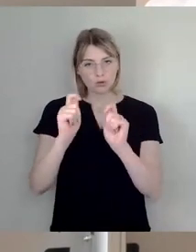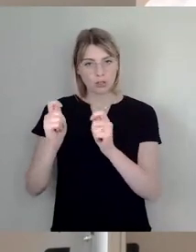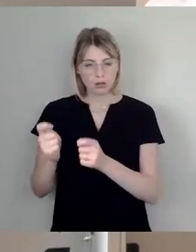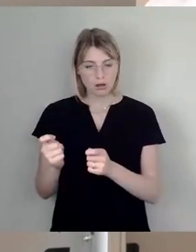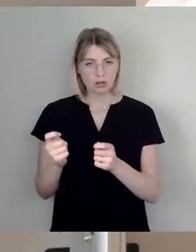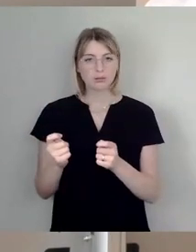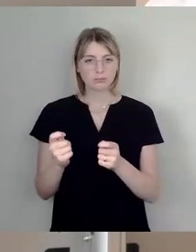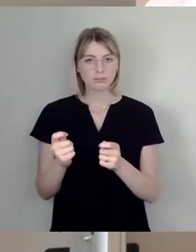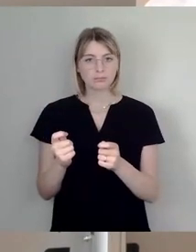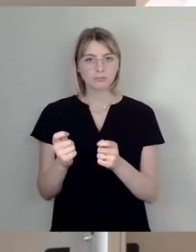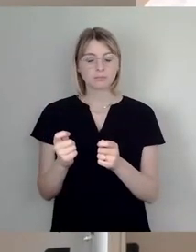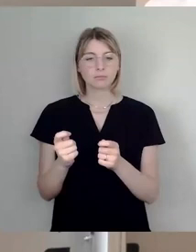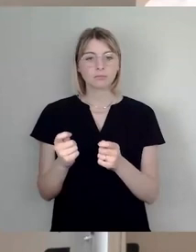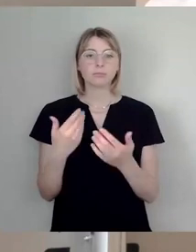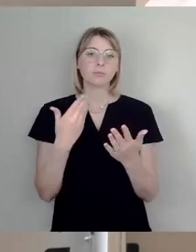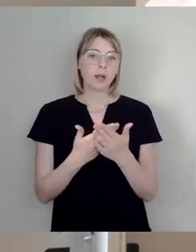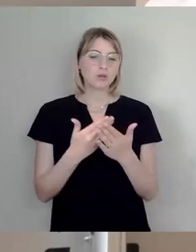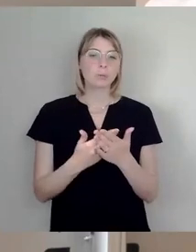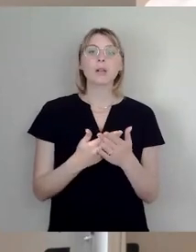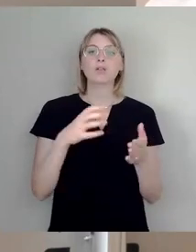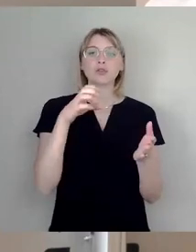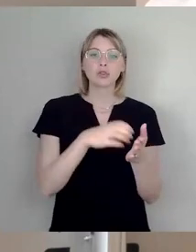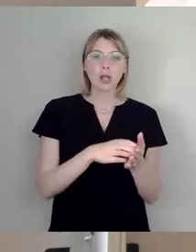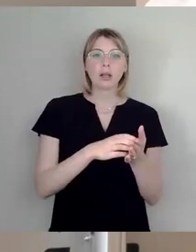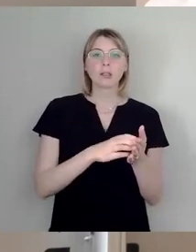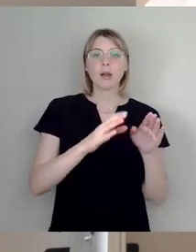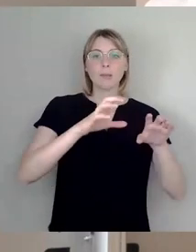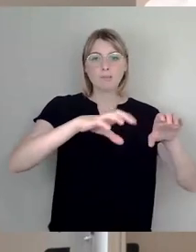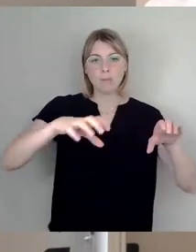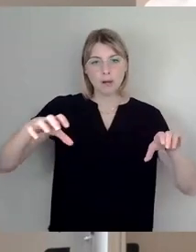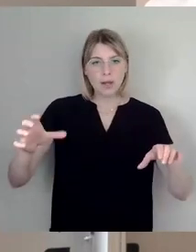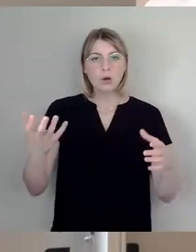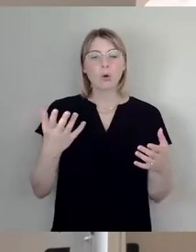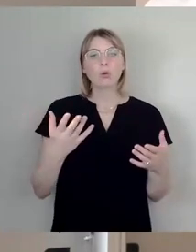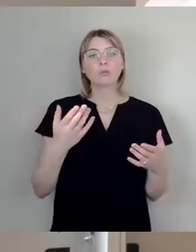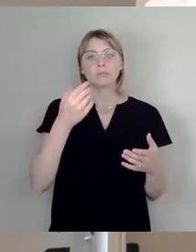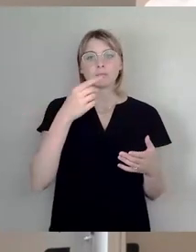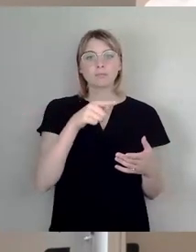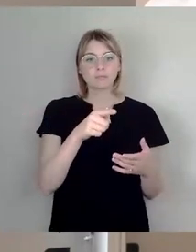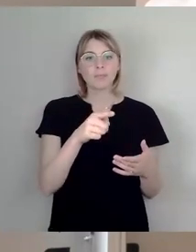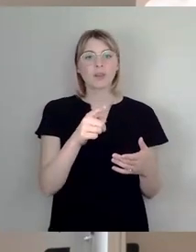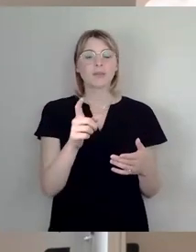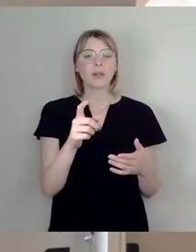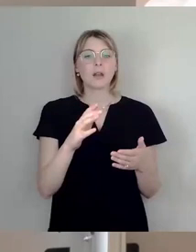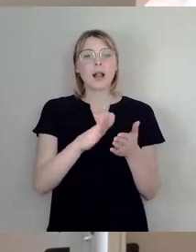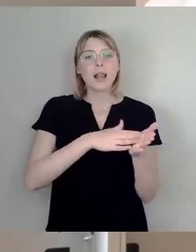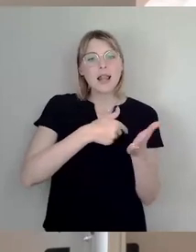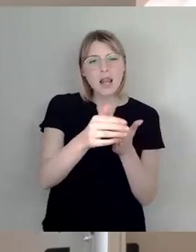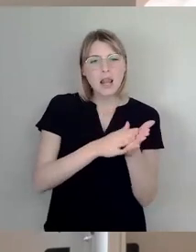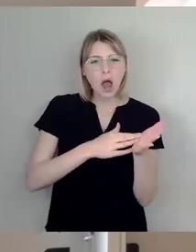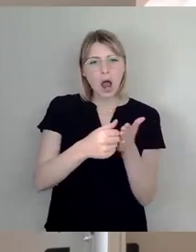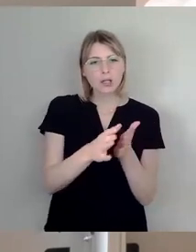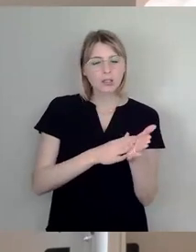Stadtmöblierungseinrichtungen mit einem speziellen Lack oder ähnlichem versehen werden, damit